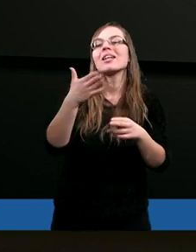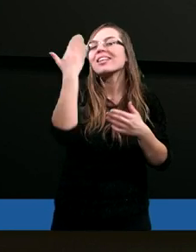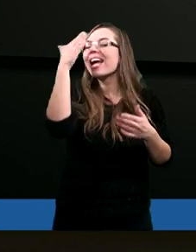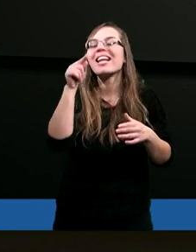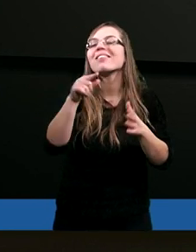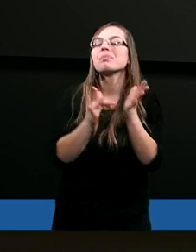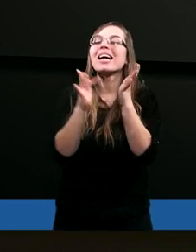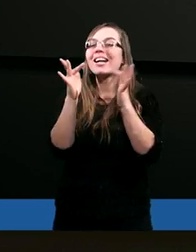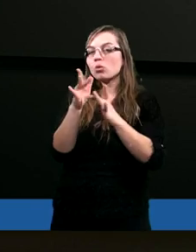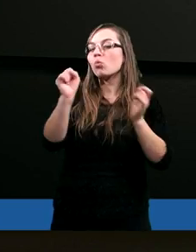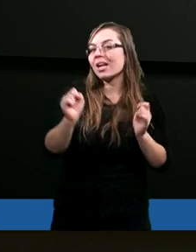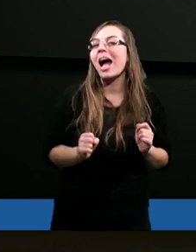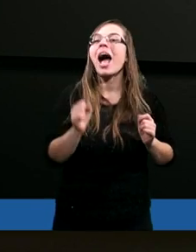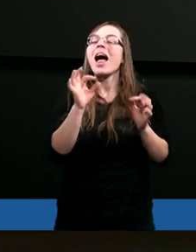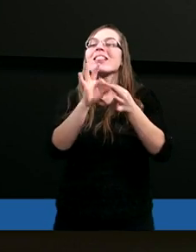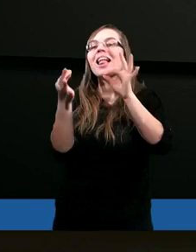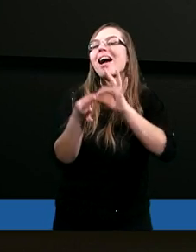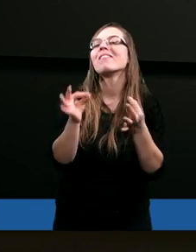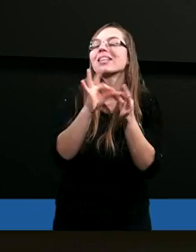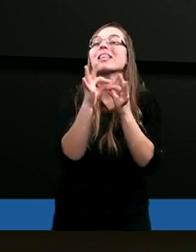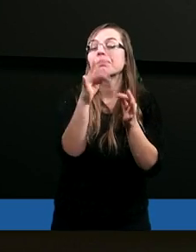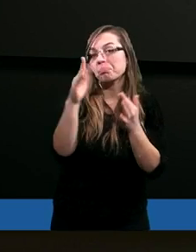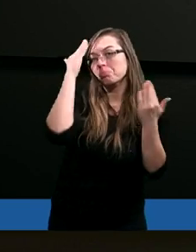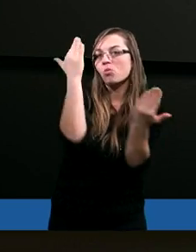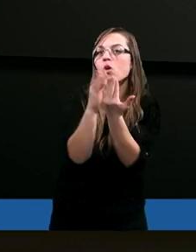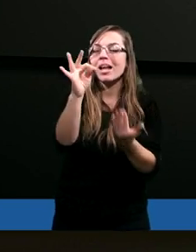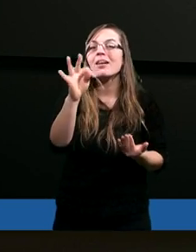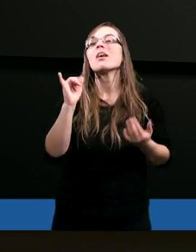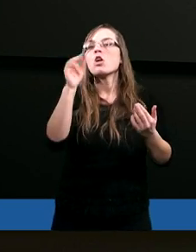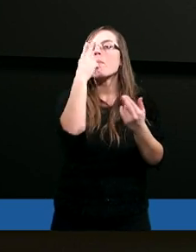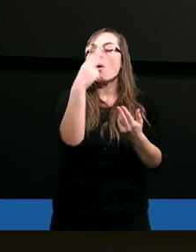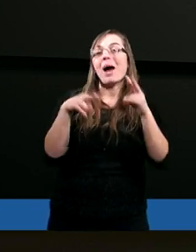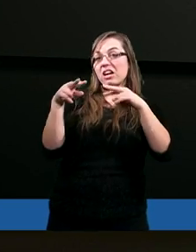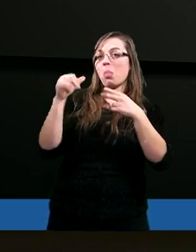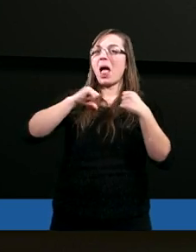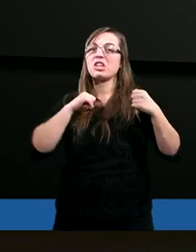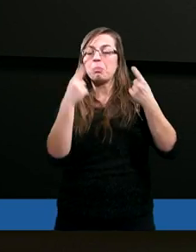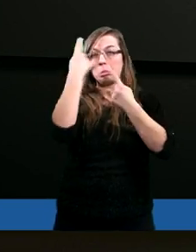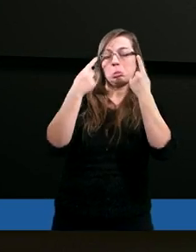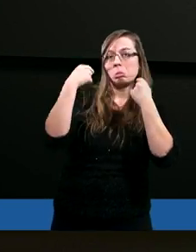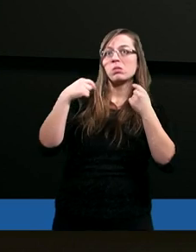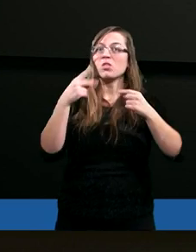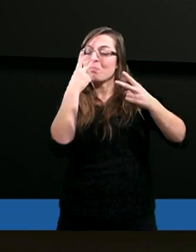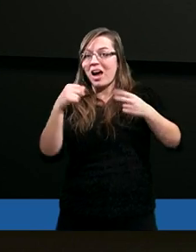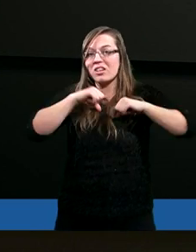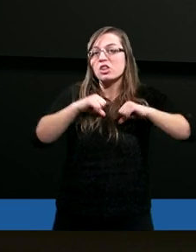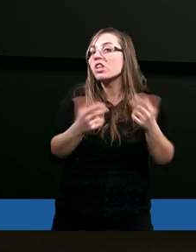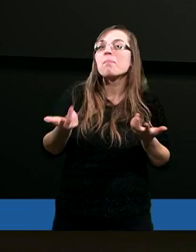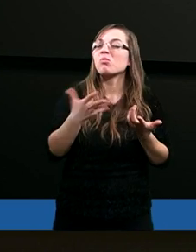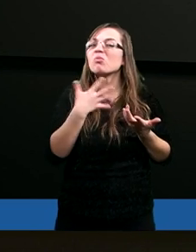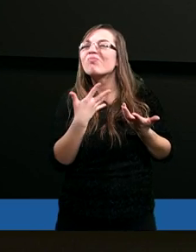znaliśmy Chrystusa, a nawet gdyśmy go poznali i popatrzyli na siebie, to takimi się zobaczyliśmy.